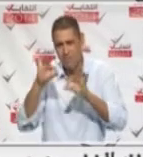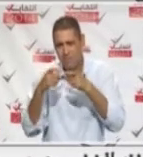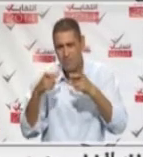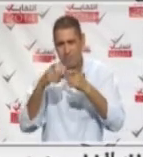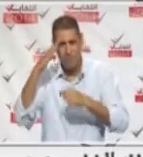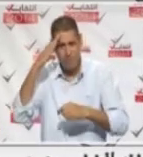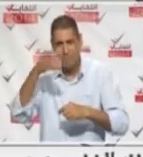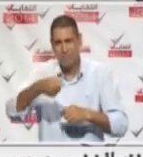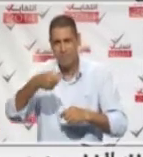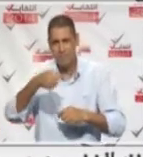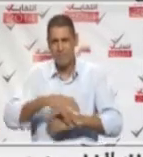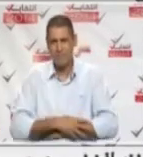والسلام عليكم ورحمة الله وبركاته